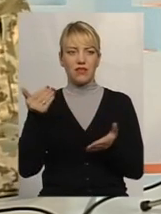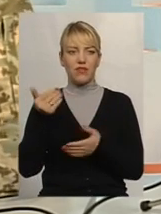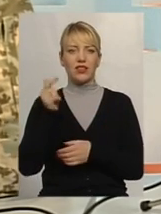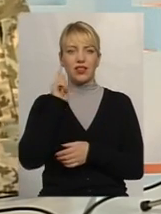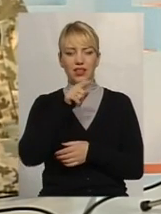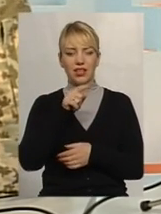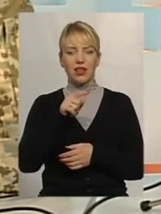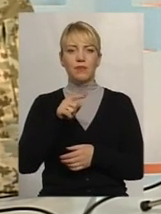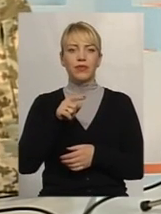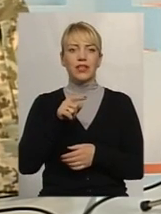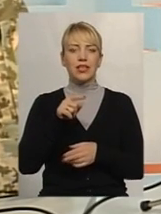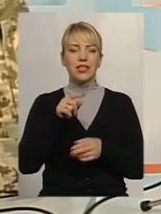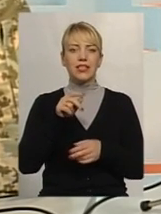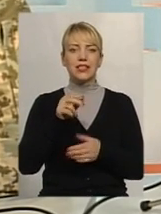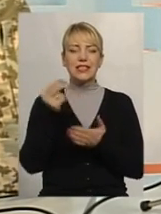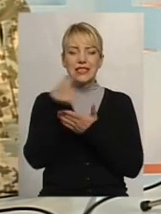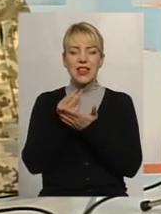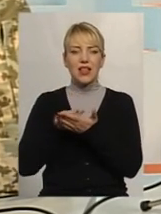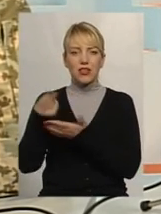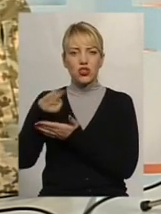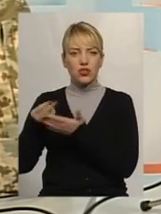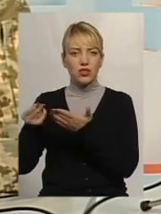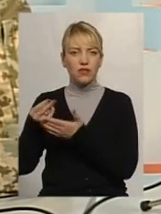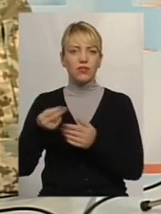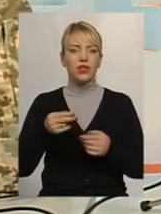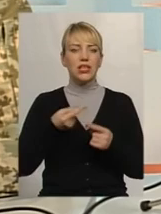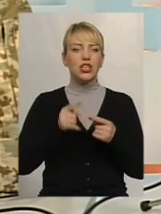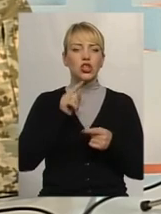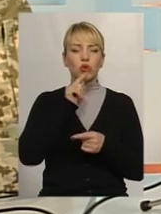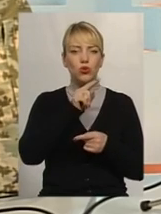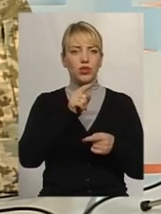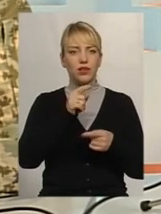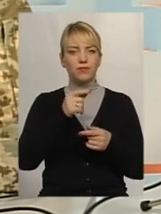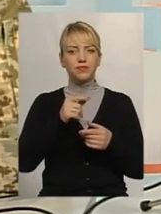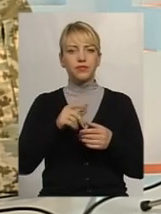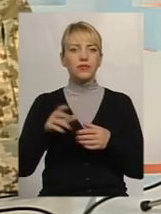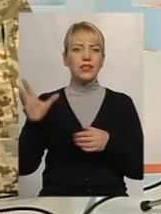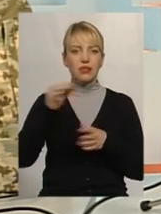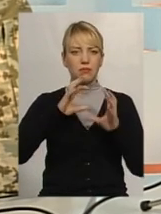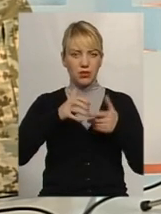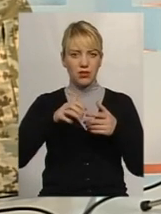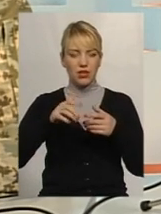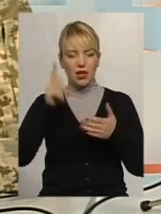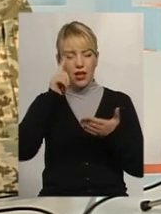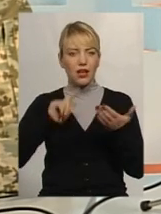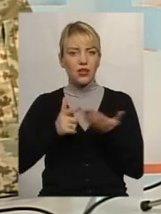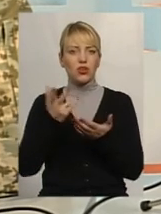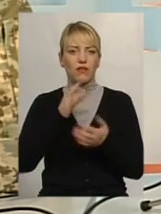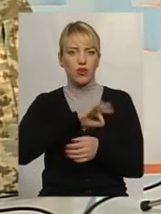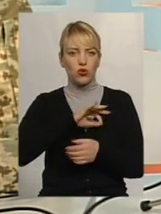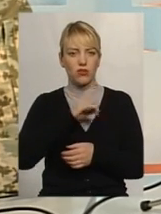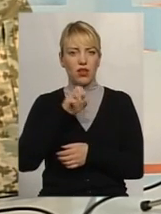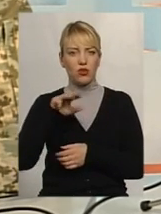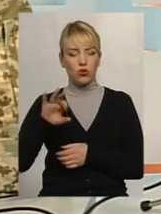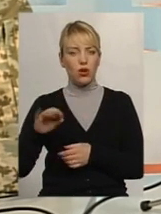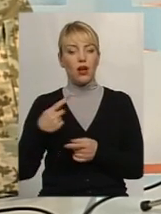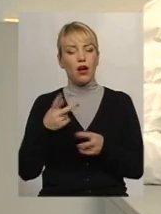значків і тої легенди, так би мати, карти, яка використовувалася в НАТО і в нас. А це повинно